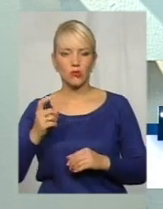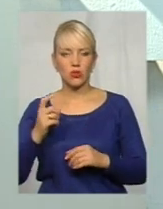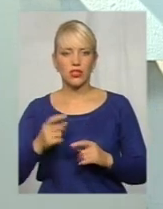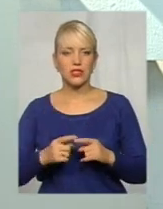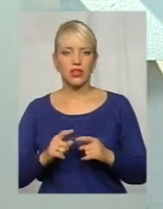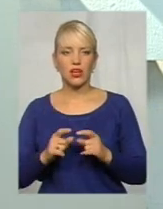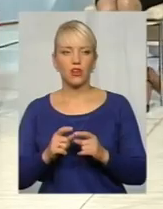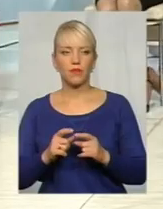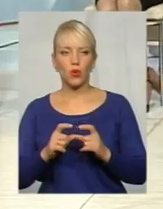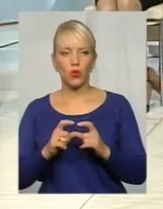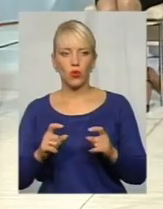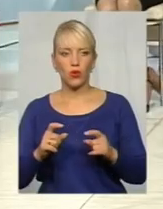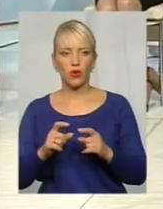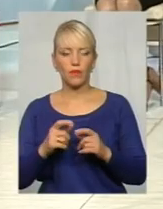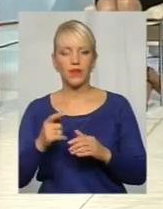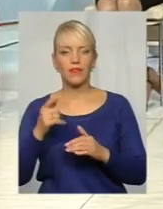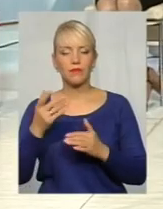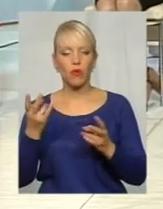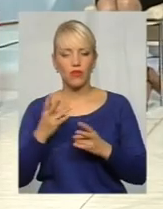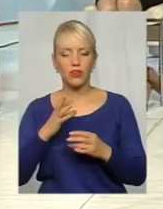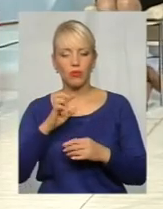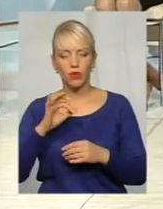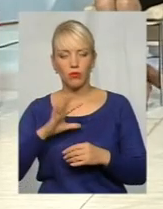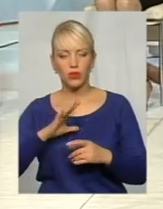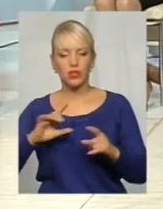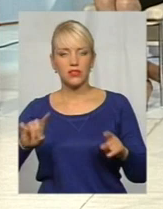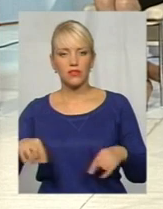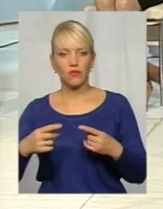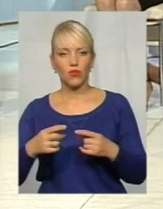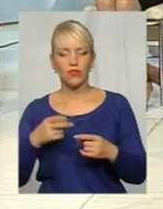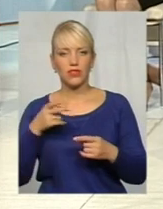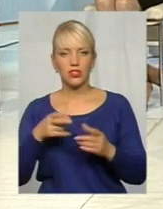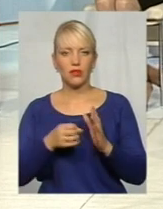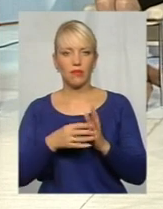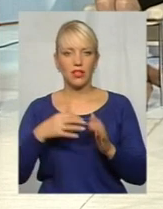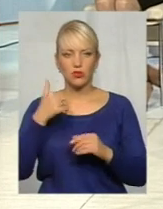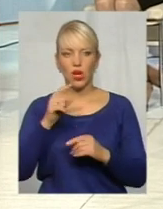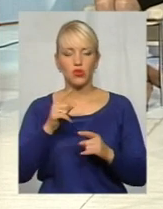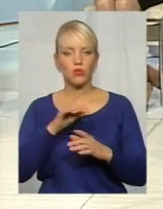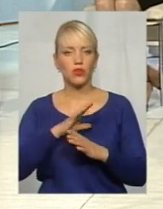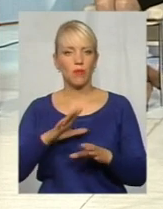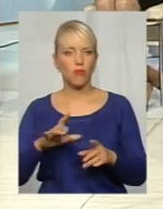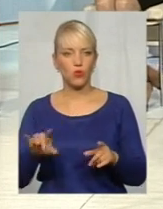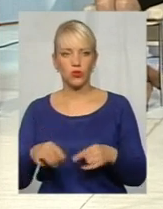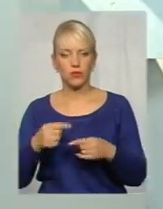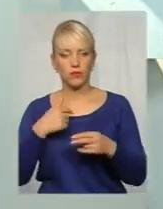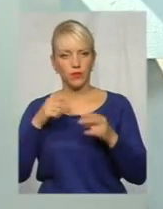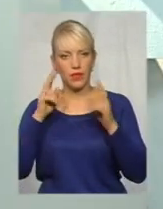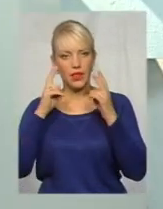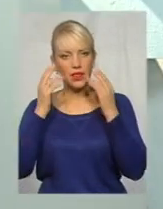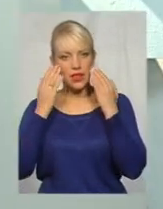створені ще в той період? Мали бути створені, так. А чи були створені? Не знаю. Це питання